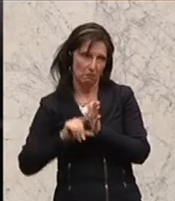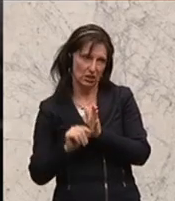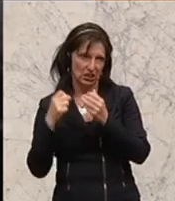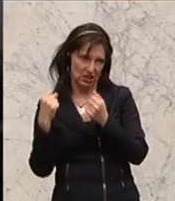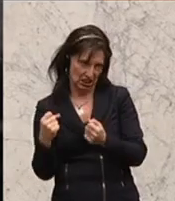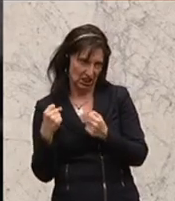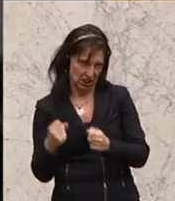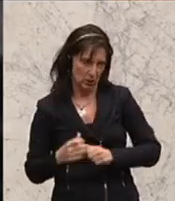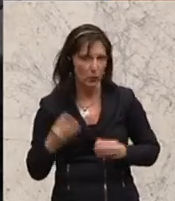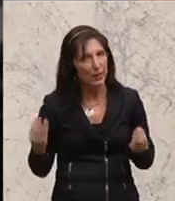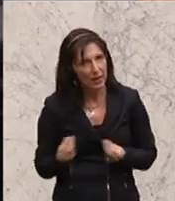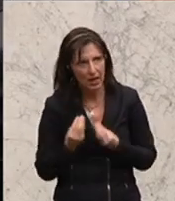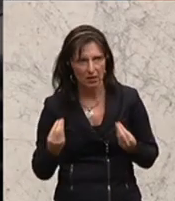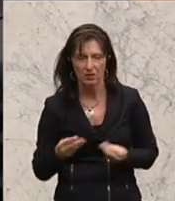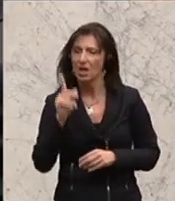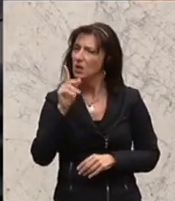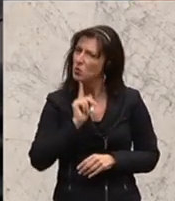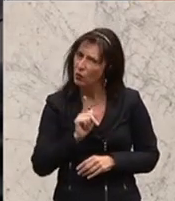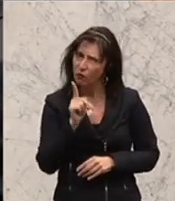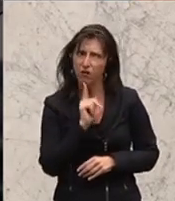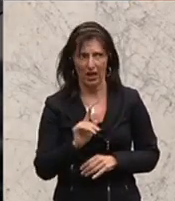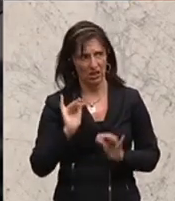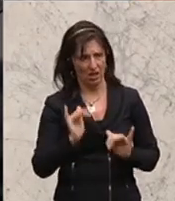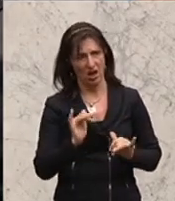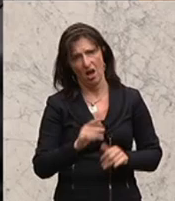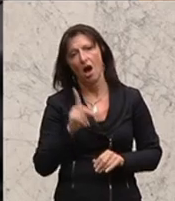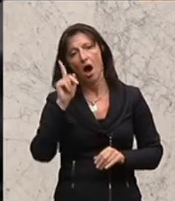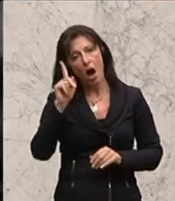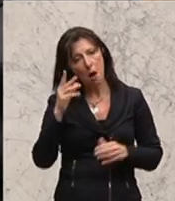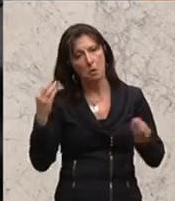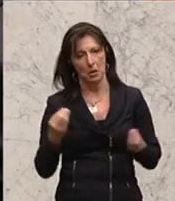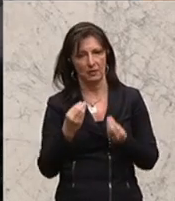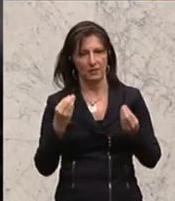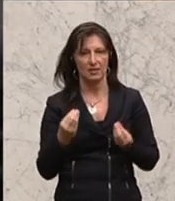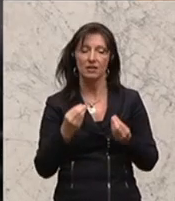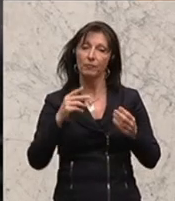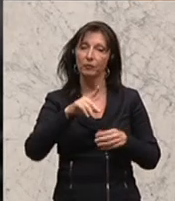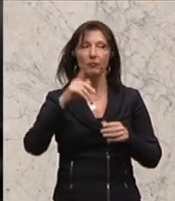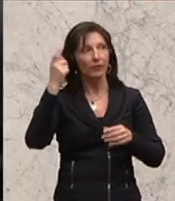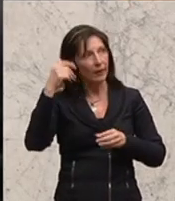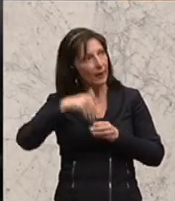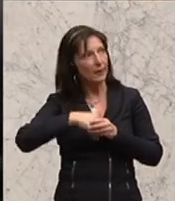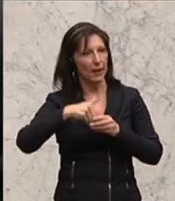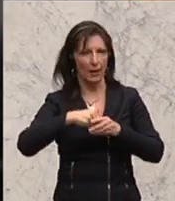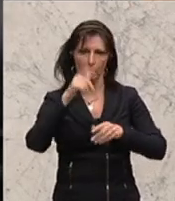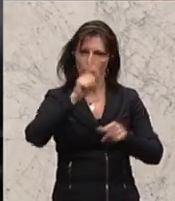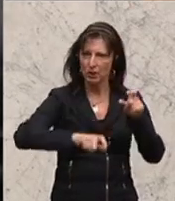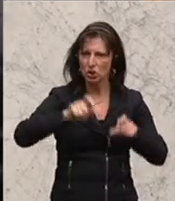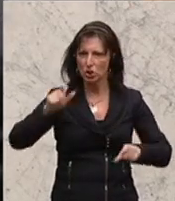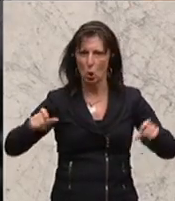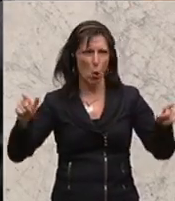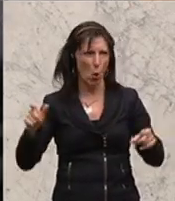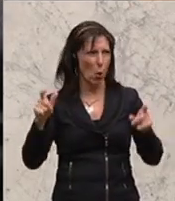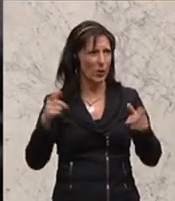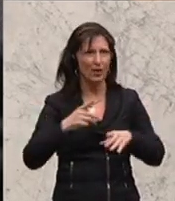bisschen was dazu bekommen. Viel zu wenig, wie wir meinen, aber immerhin. Es geht um Menschen, die durch alle Netze